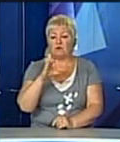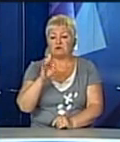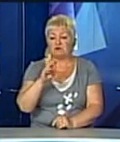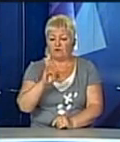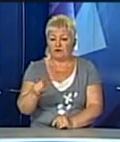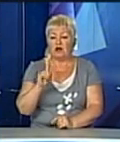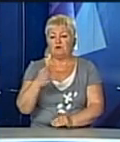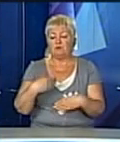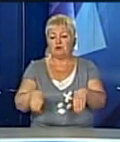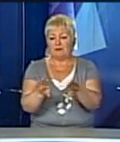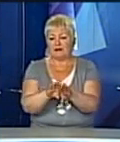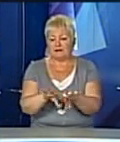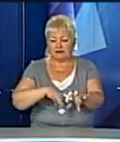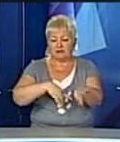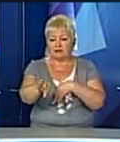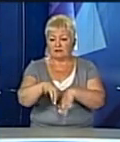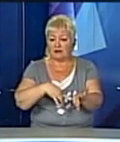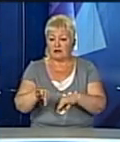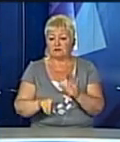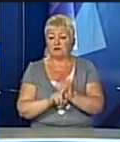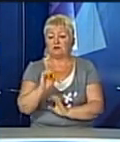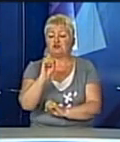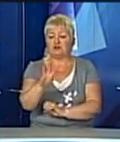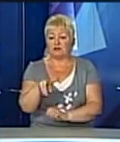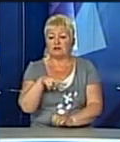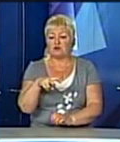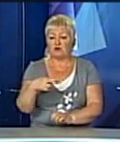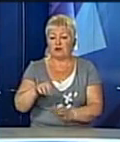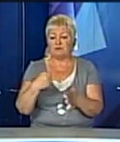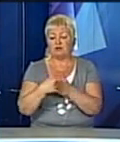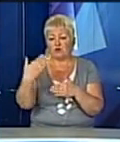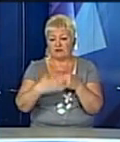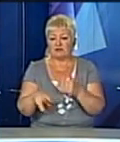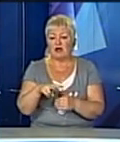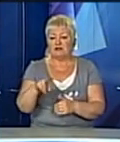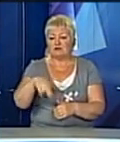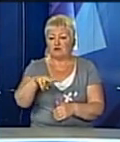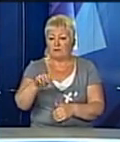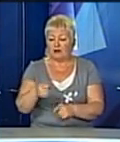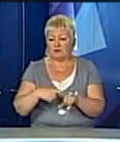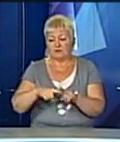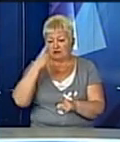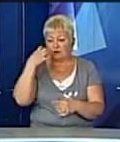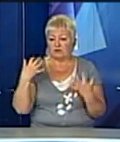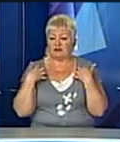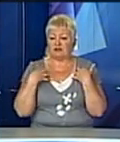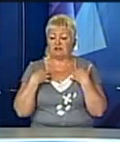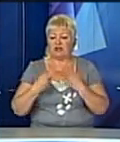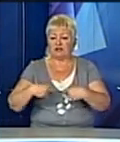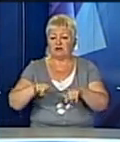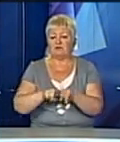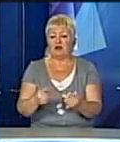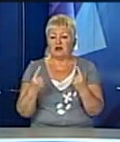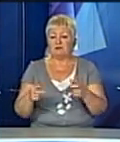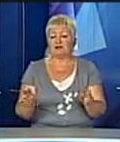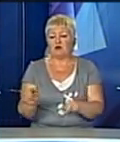Вони будуть перекриті для руху транспорту від 14 липня і до кінця листопада. Про це повідомив начальник відділу капітального